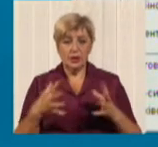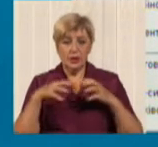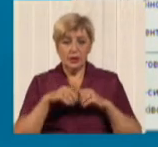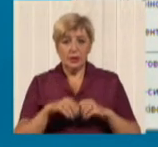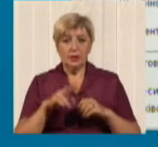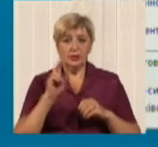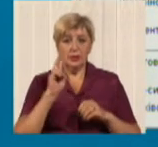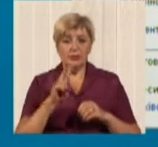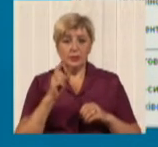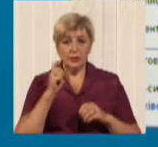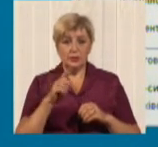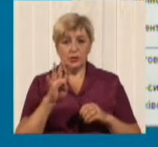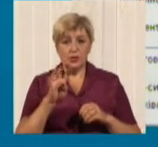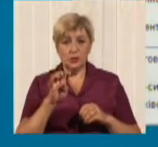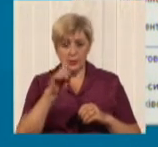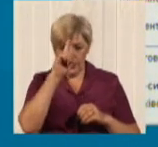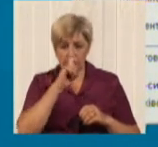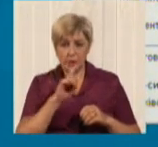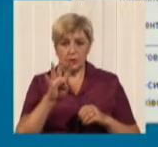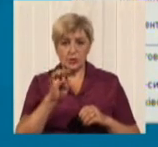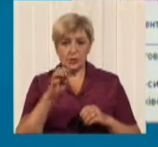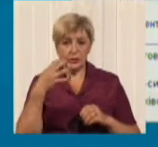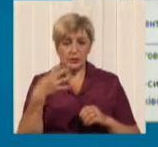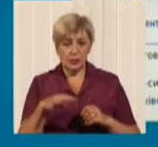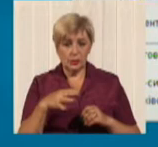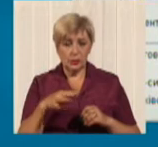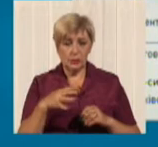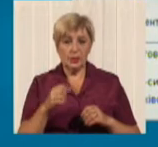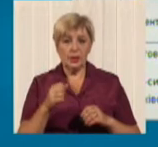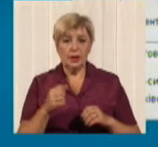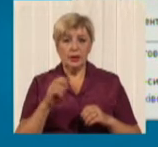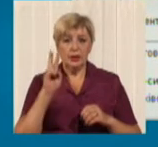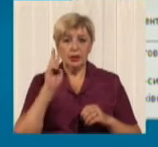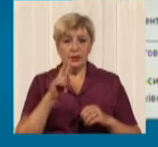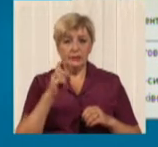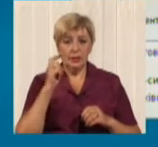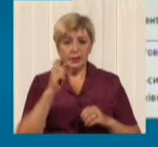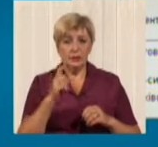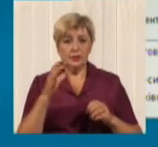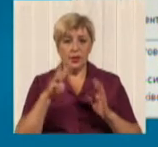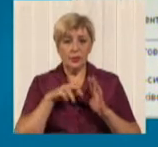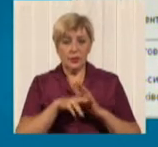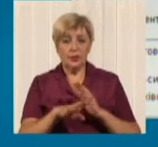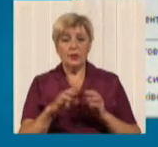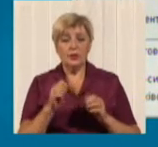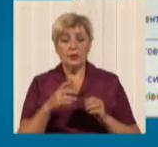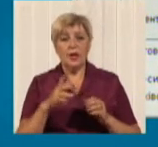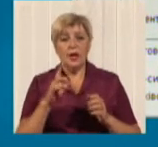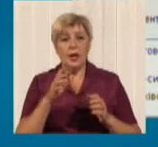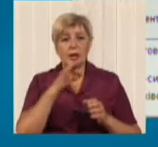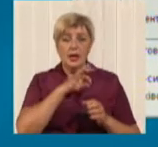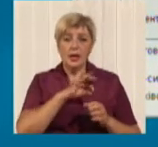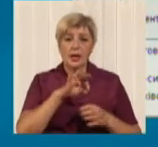-тролейбус на місяць 440 гривень, комбінований трамвай-тролейбус метро – 220 гривень. Діти-сироти та діти позбавлені